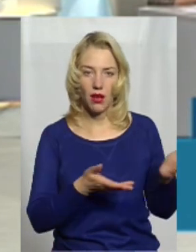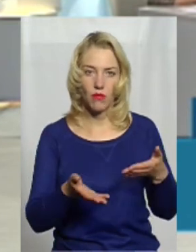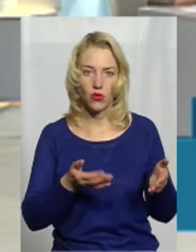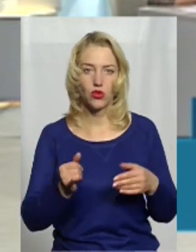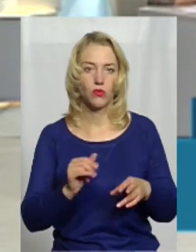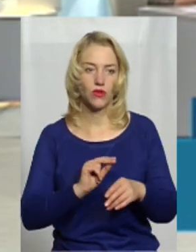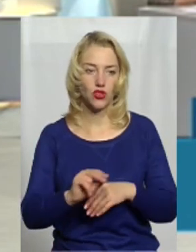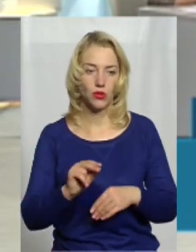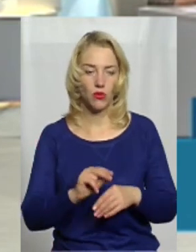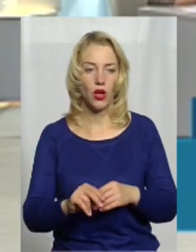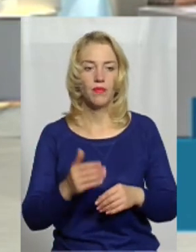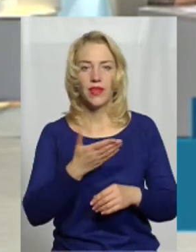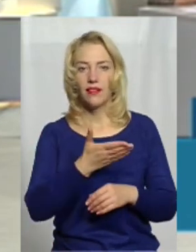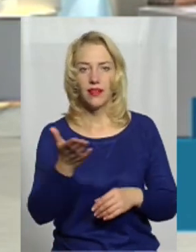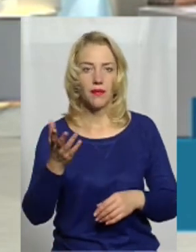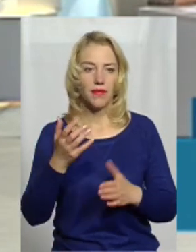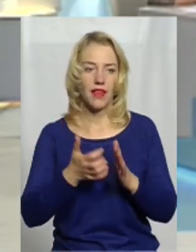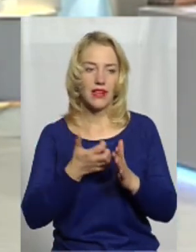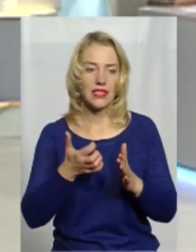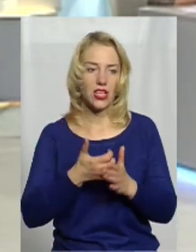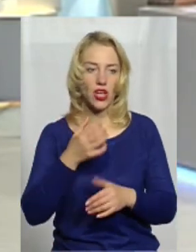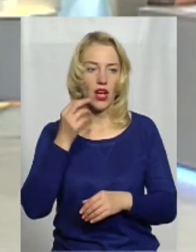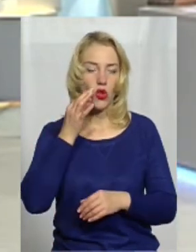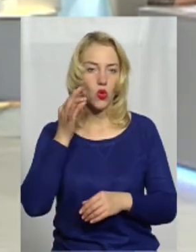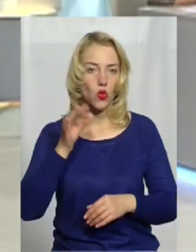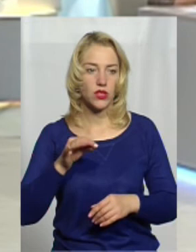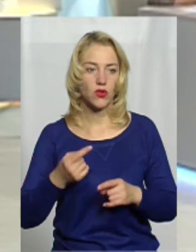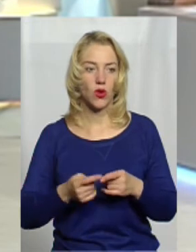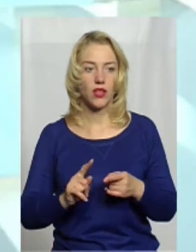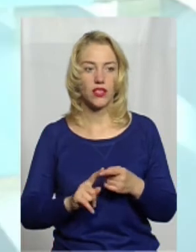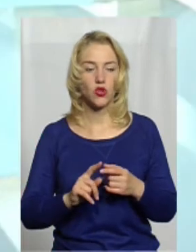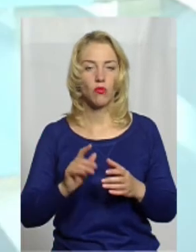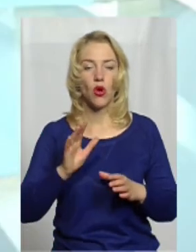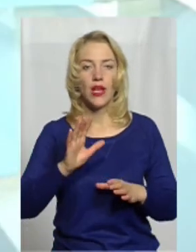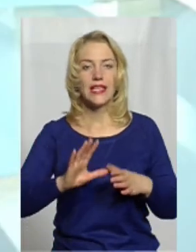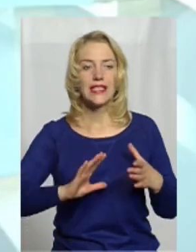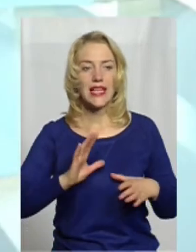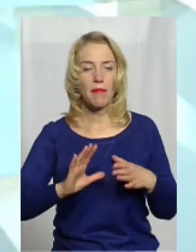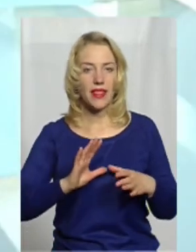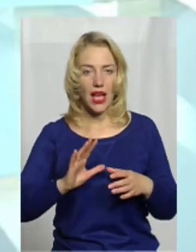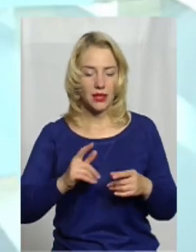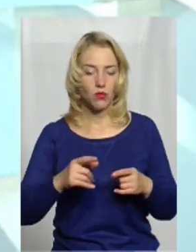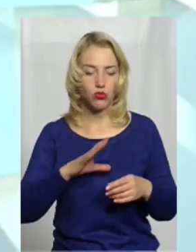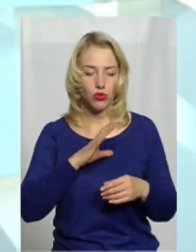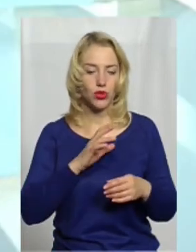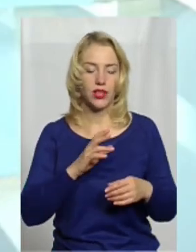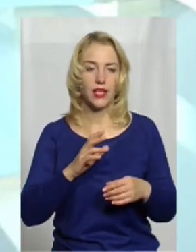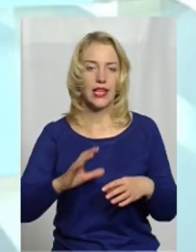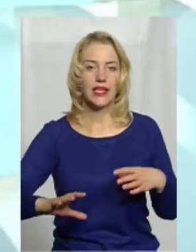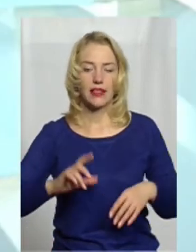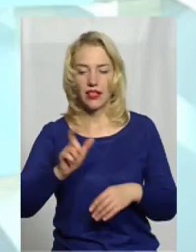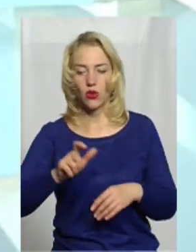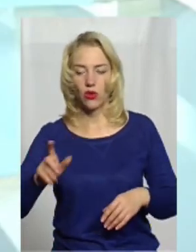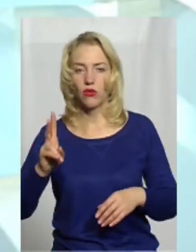вчимо. Їм не вистачає досвіду. А на цьому семінарі були кінологи, які вже